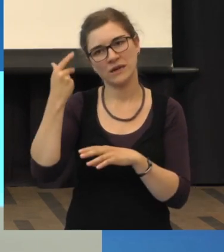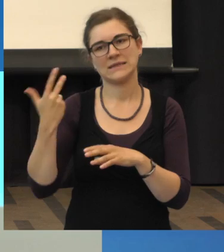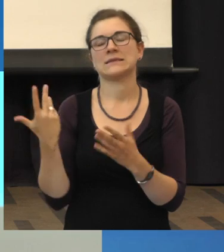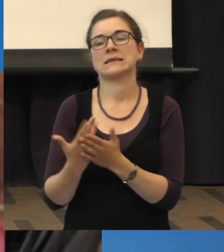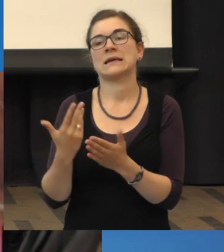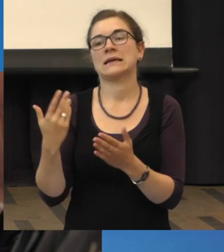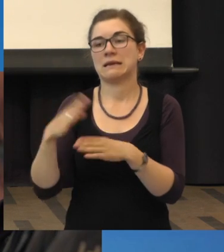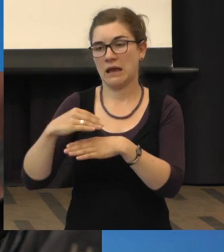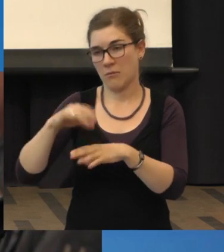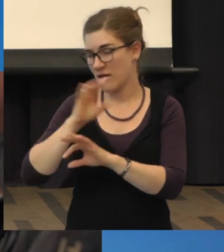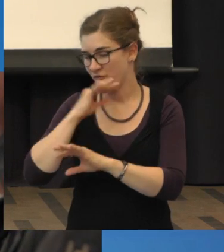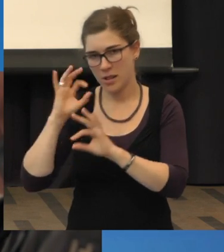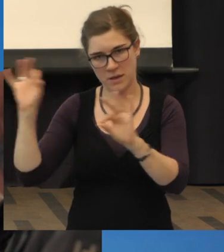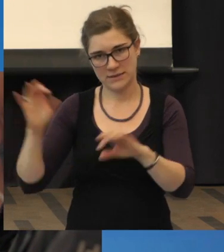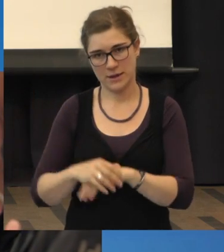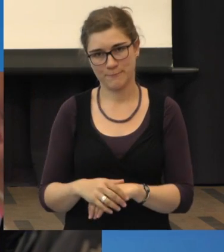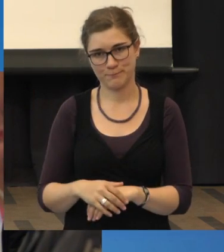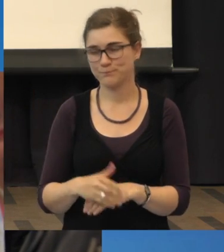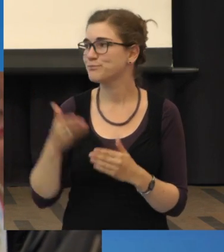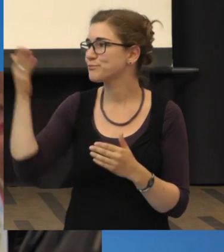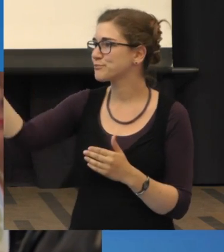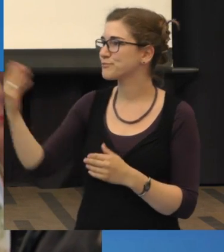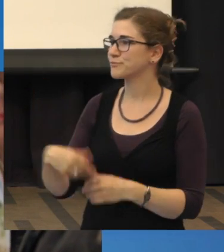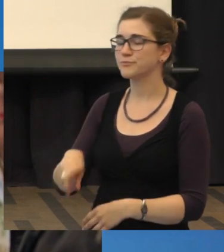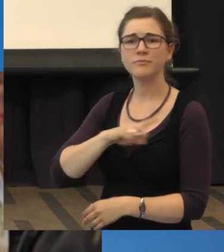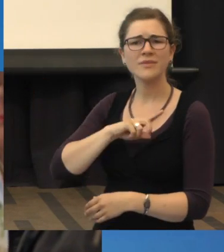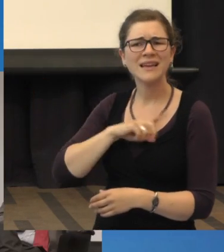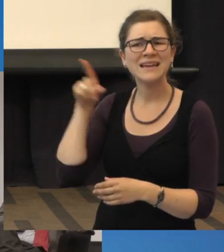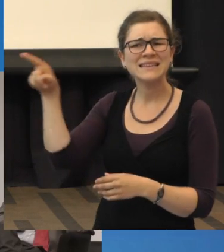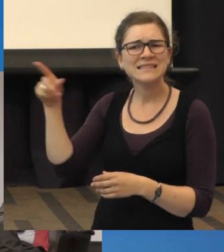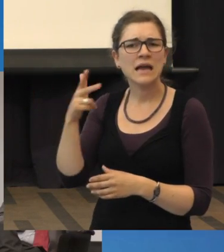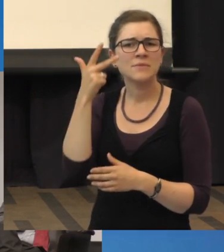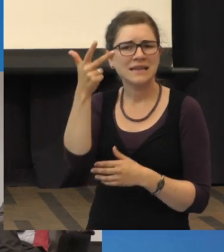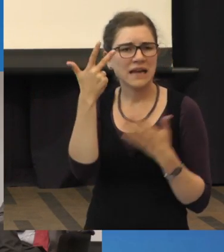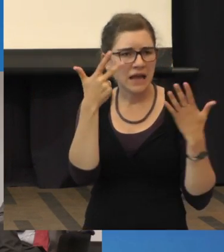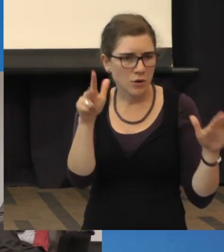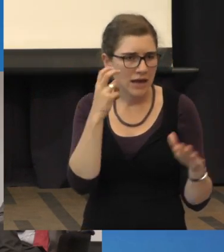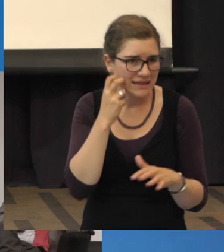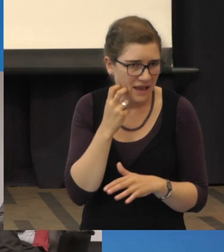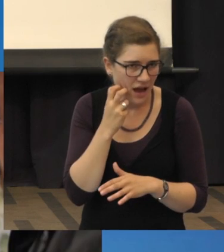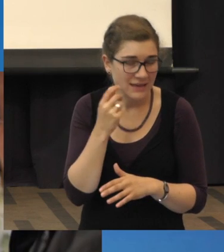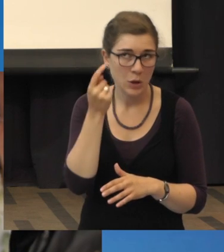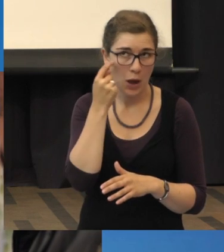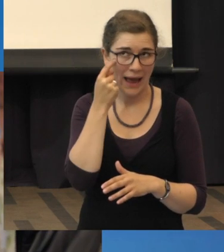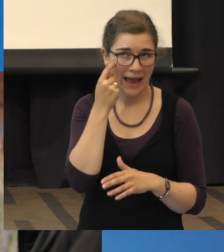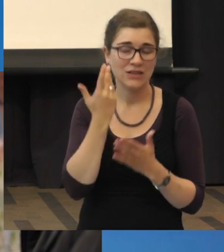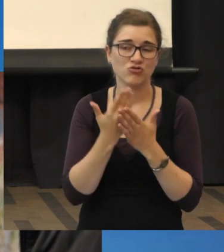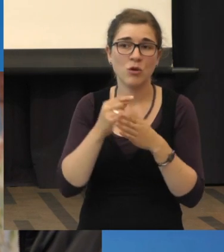Ich bin 83 Jahre alt. Das rechte Auge ist bereits vernarbt